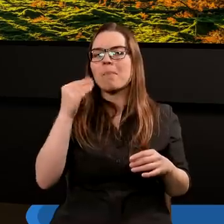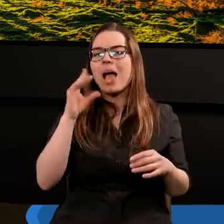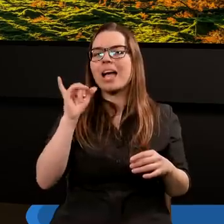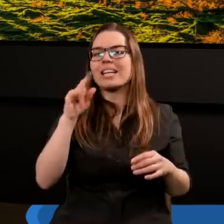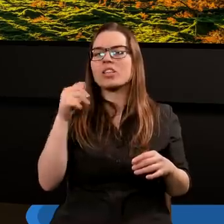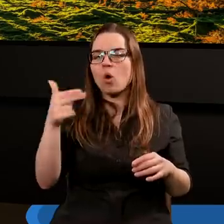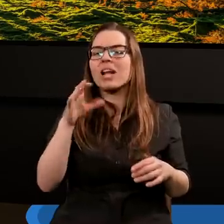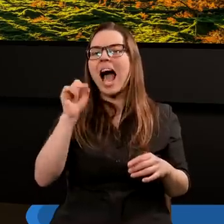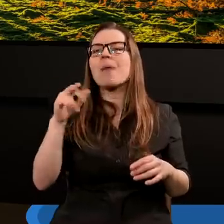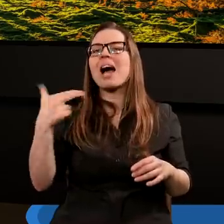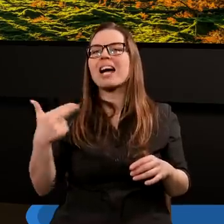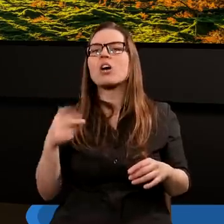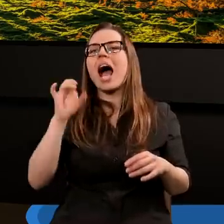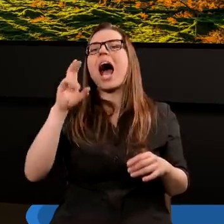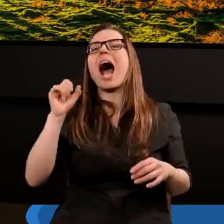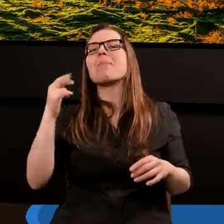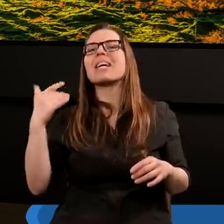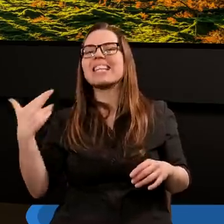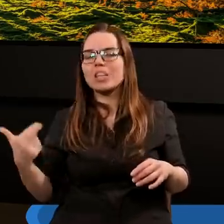nazwa Armagedon, tak? Har Megido.